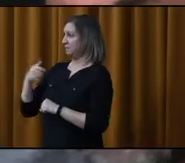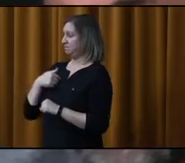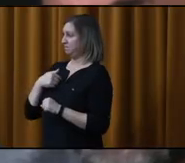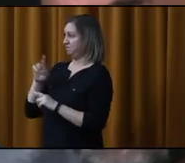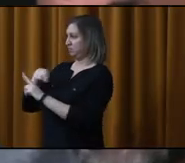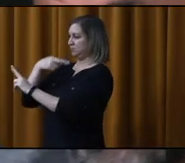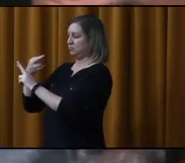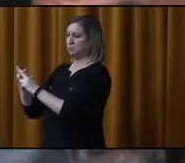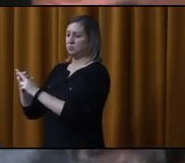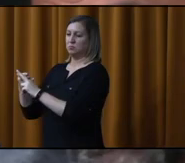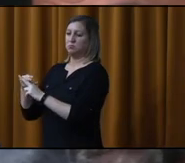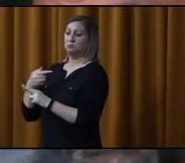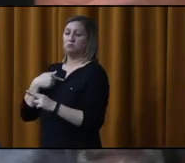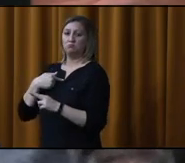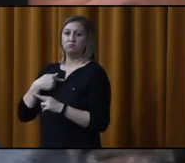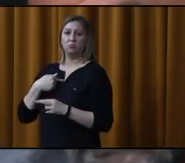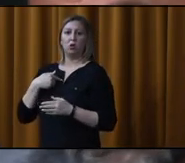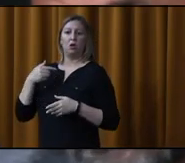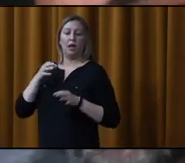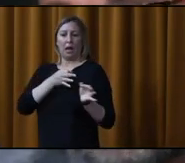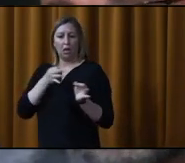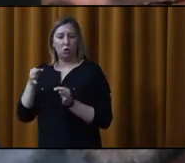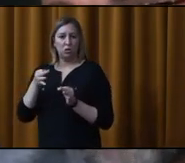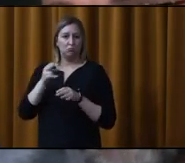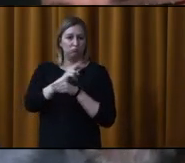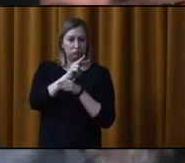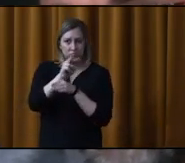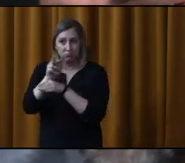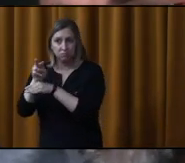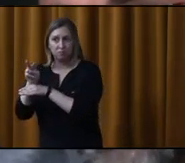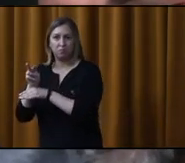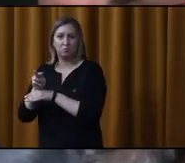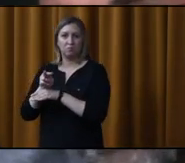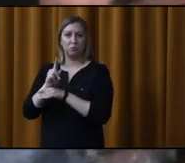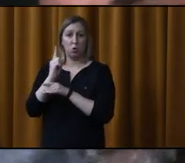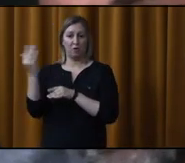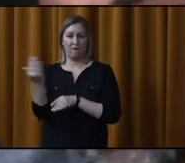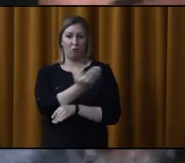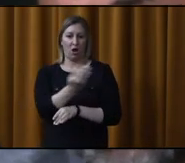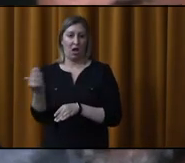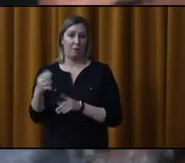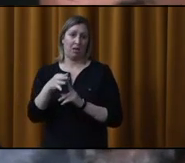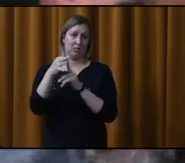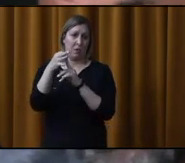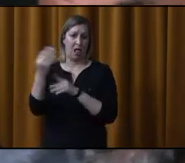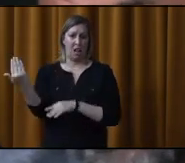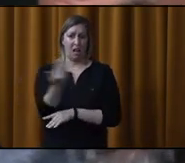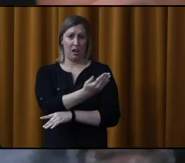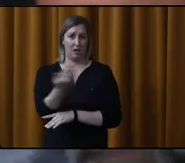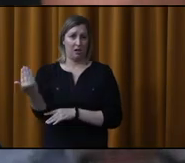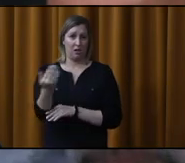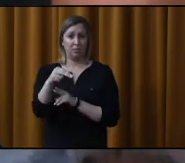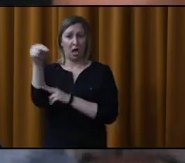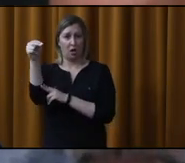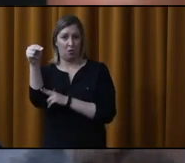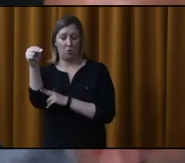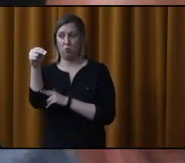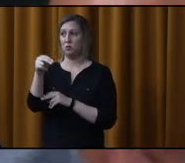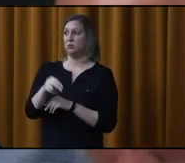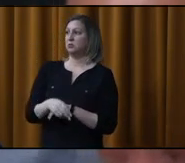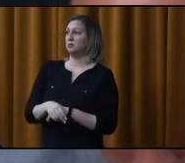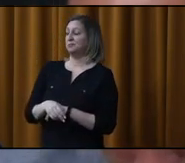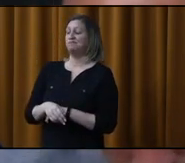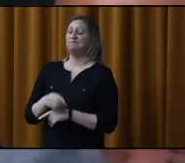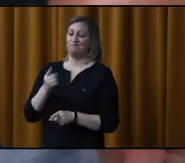on fait des opérations de façon régulière sur le chemin de la presqu'île parce que c'est une des voies qui est principales sur notre territoire, là, dans la partie nord. Mais